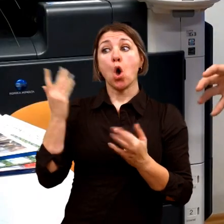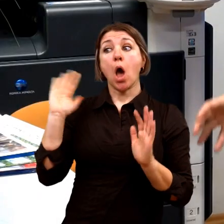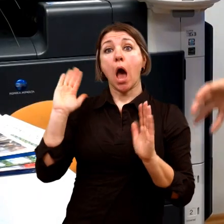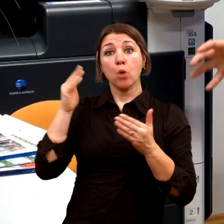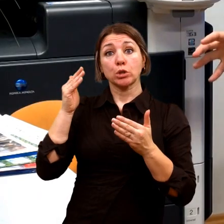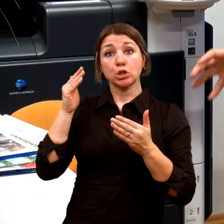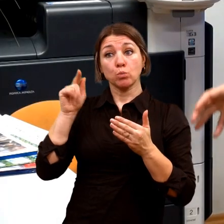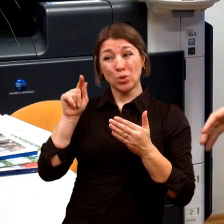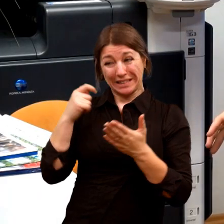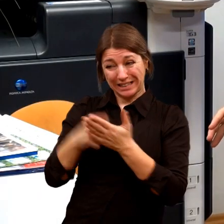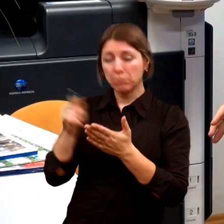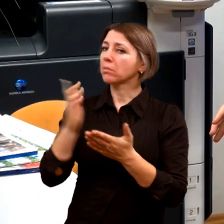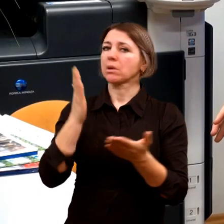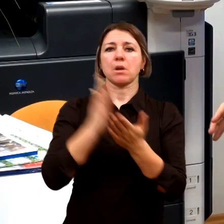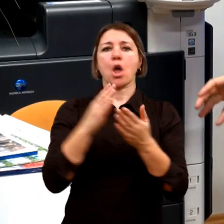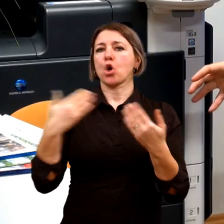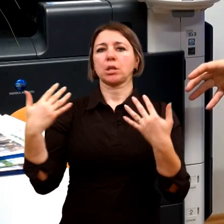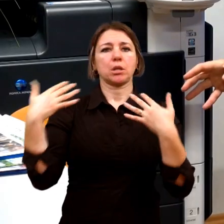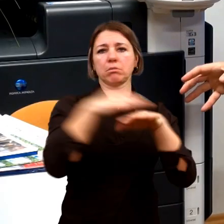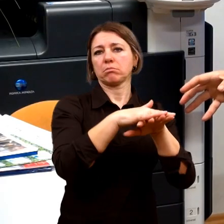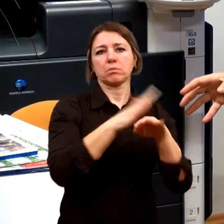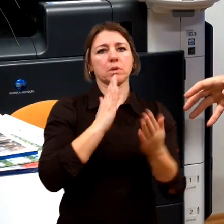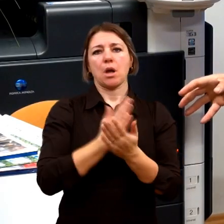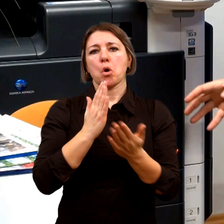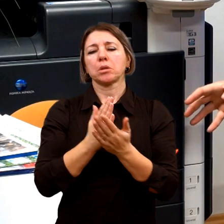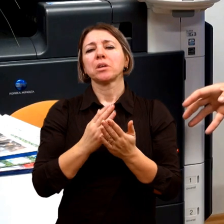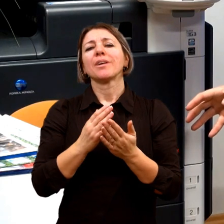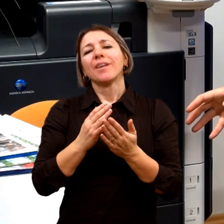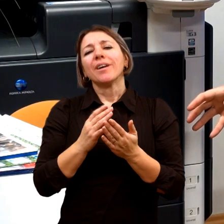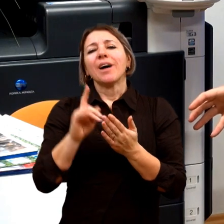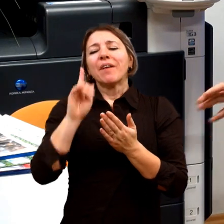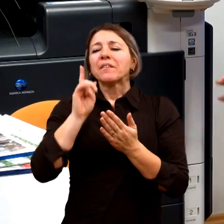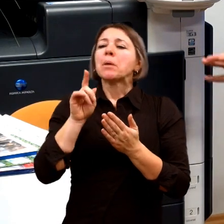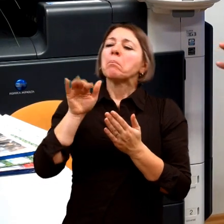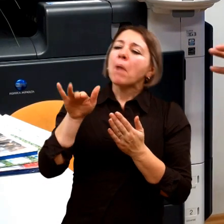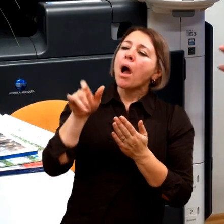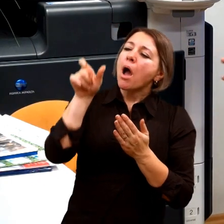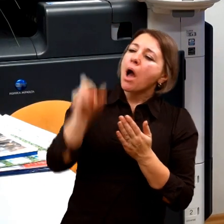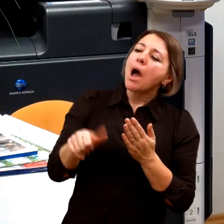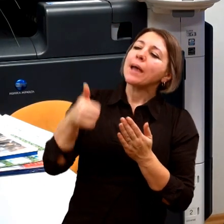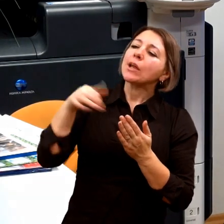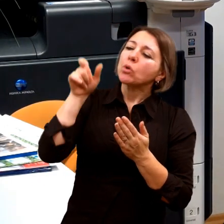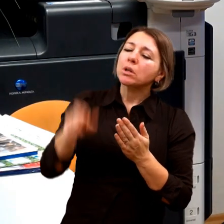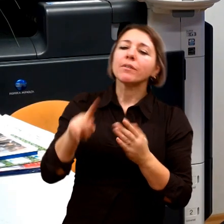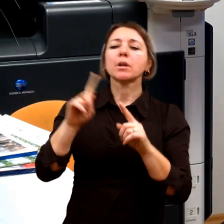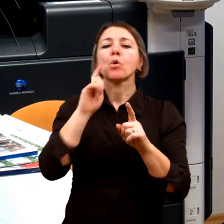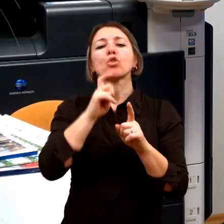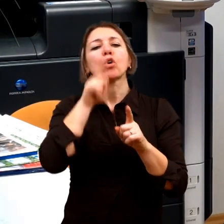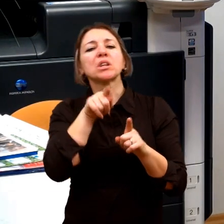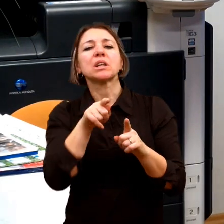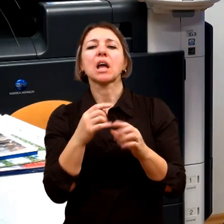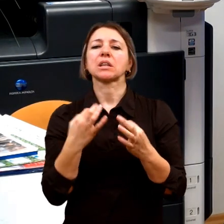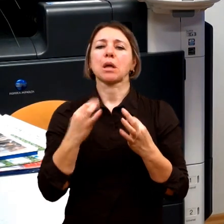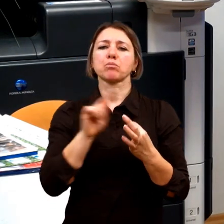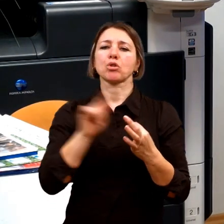Samozřejmě pak existují jednotlivci, pak existují rodiny, které by si to nepřáli, ale to je něco jiného. To